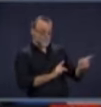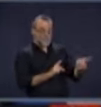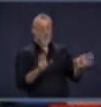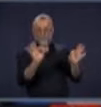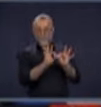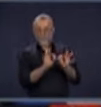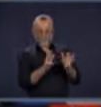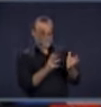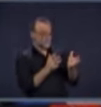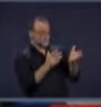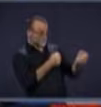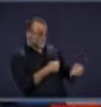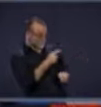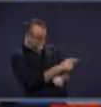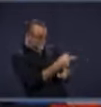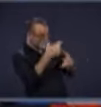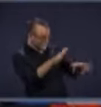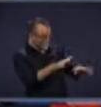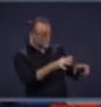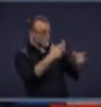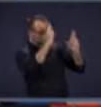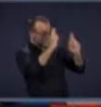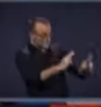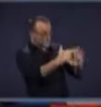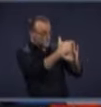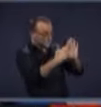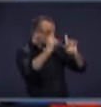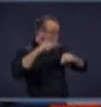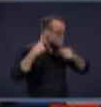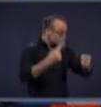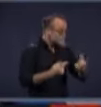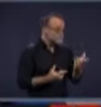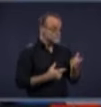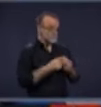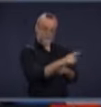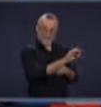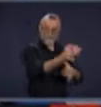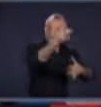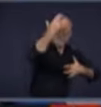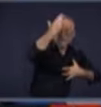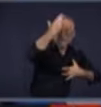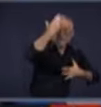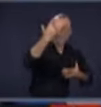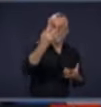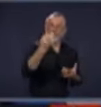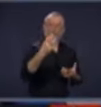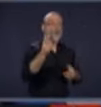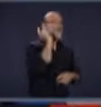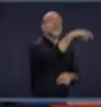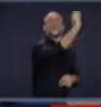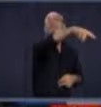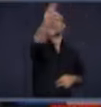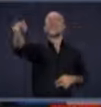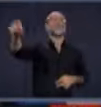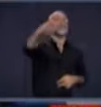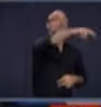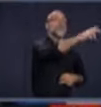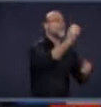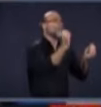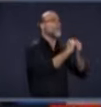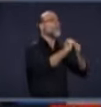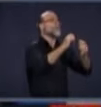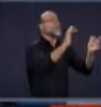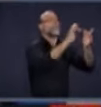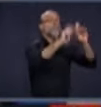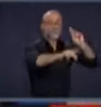vous rencontrez quelqu'un d'autre. Vous devez être sûr que cette personne-là aussi respecte les consignes s'il